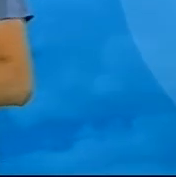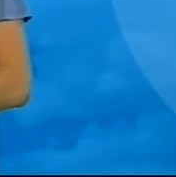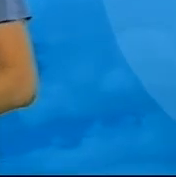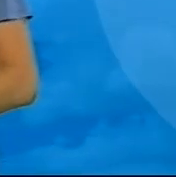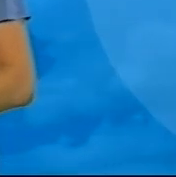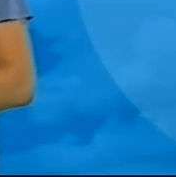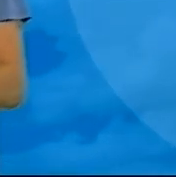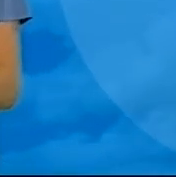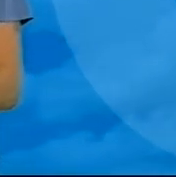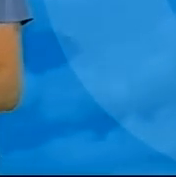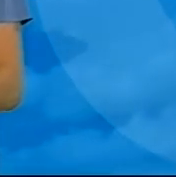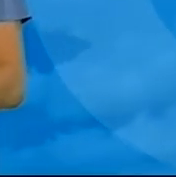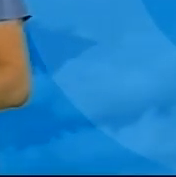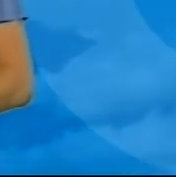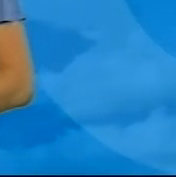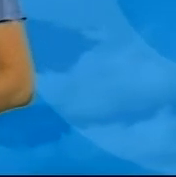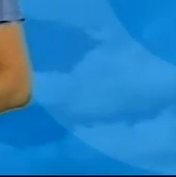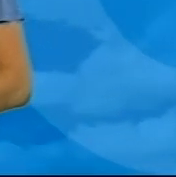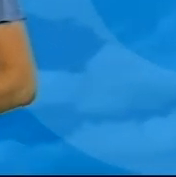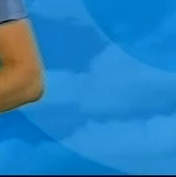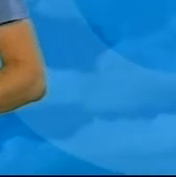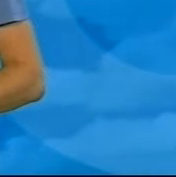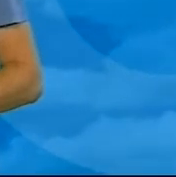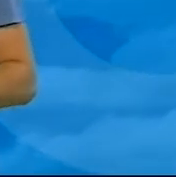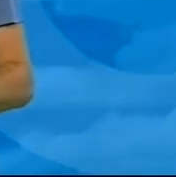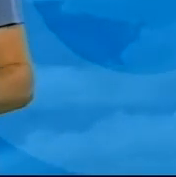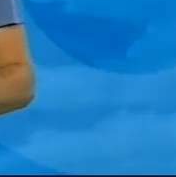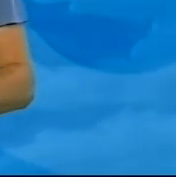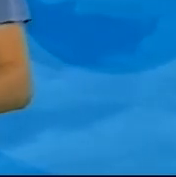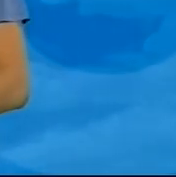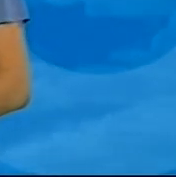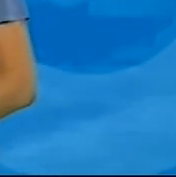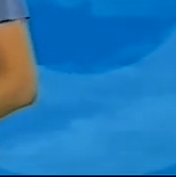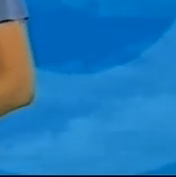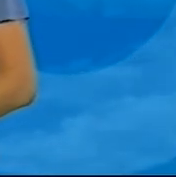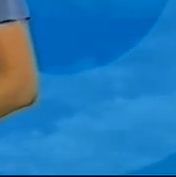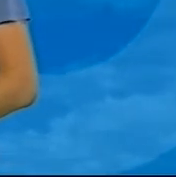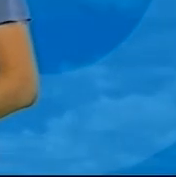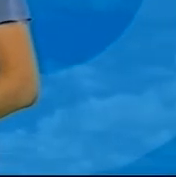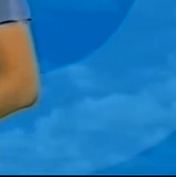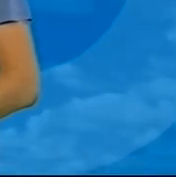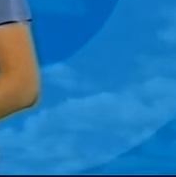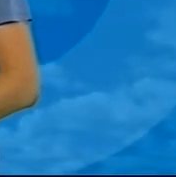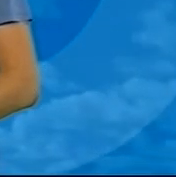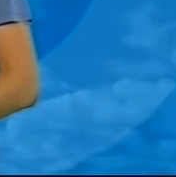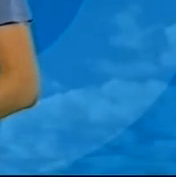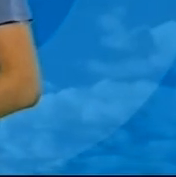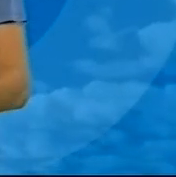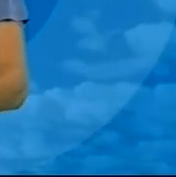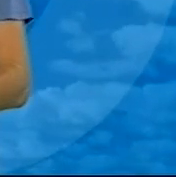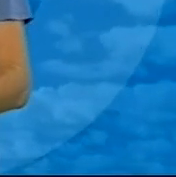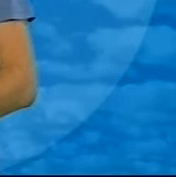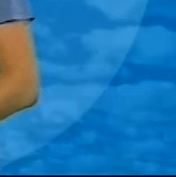градусів вище нуля. По місту температура вночі становитиме 14-15 градусів, в день від 26 до 27.